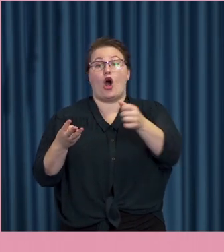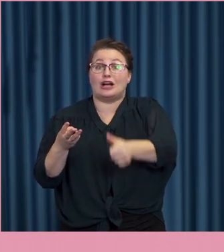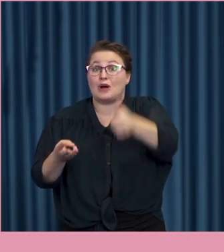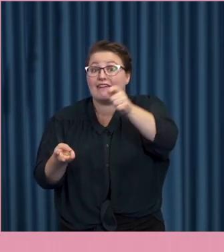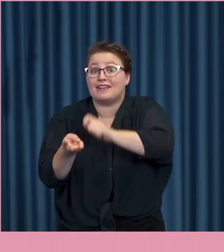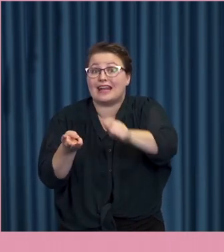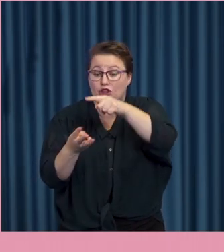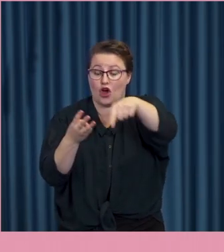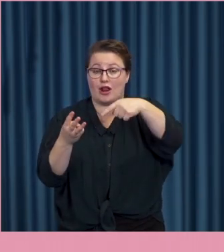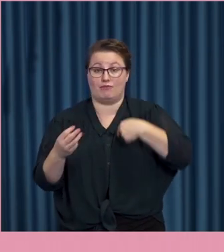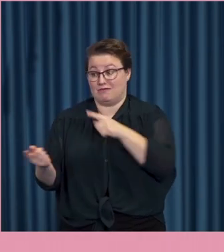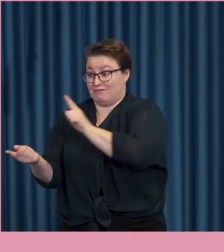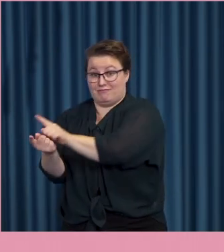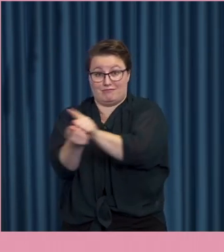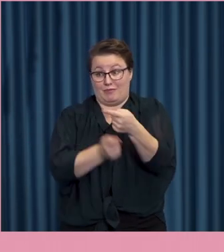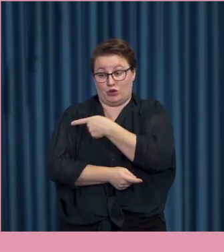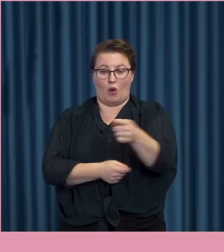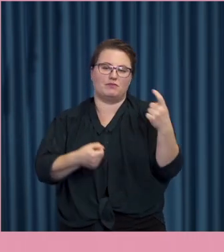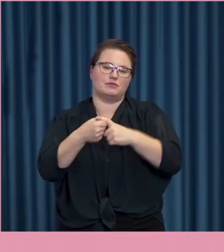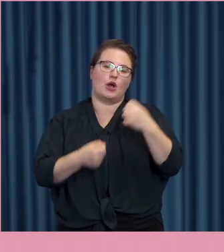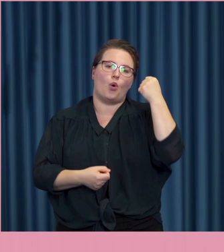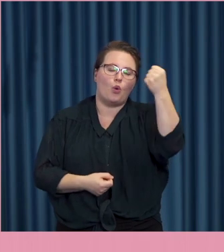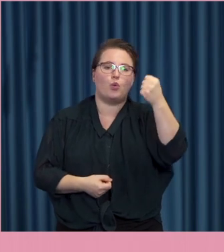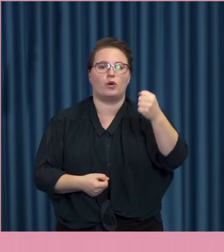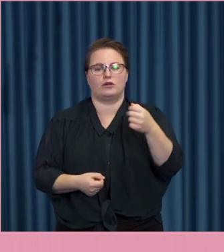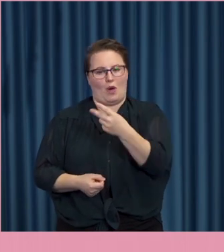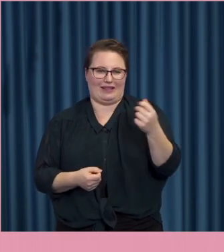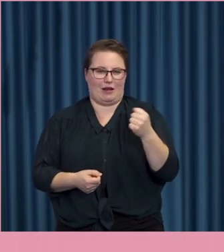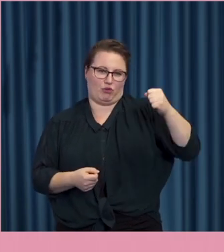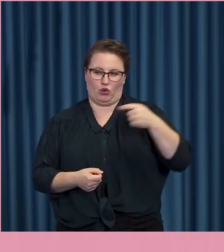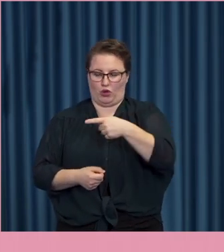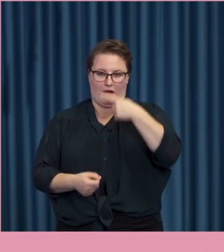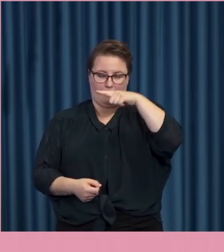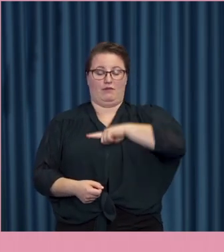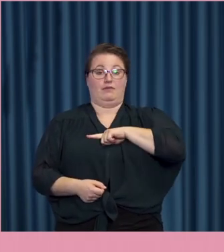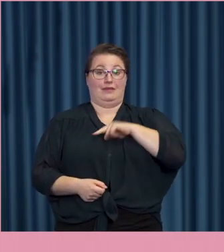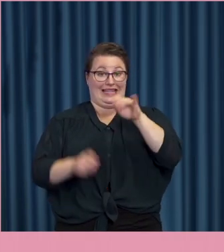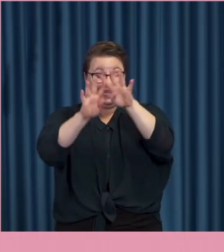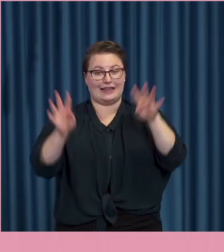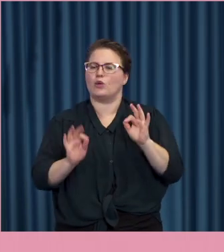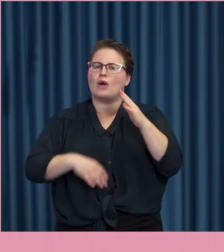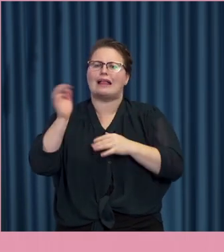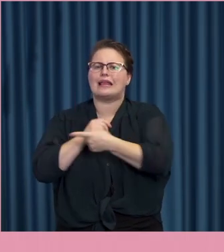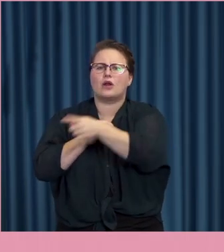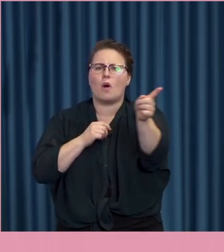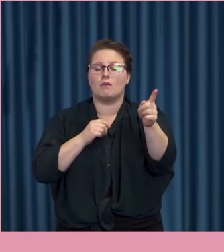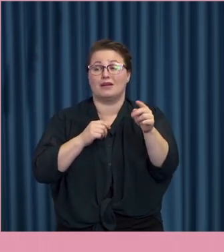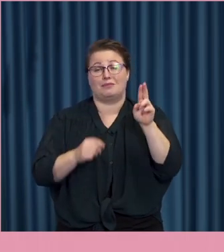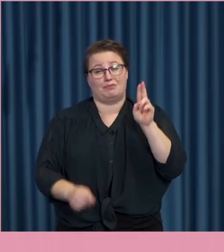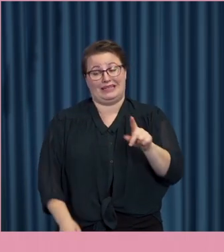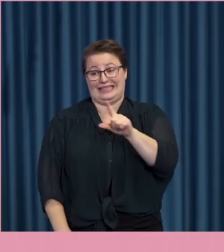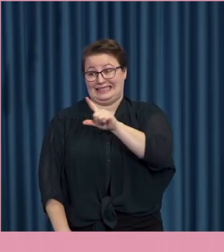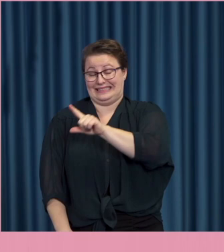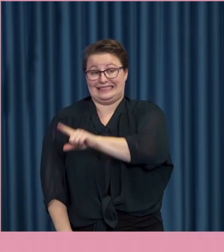Chefredaktörerna. När man pratar med de här människorna om hot och andra brott. De själva utsätts på internet. Hur de hanterar dem. Så är det väldigt sällan det blir